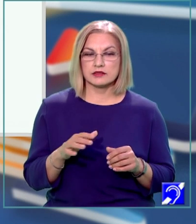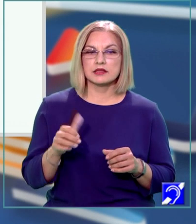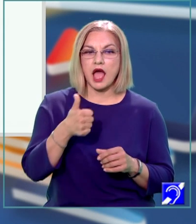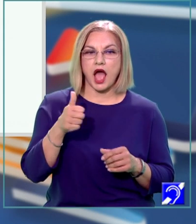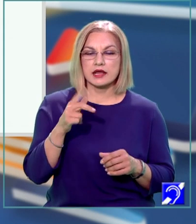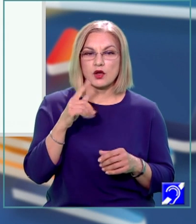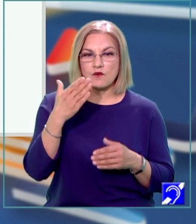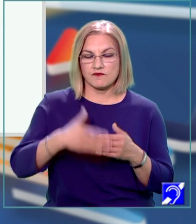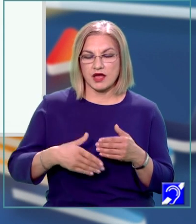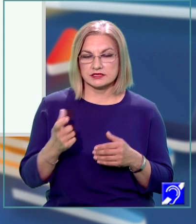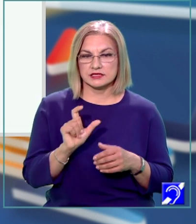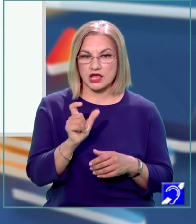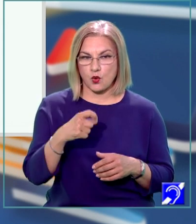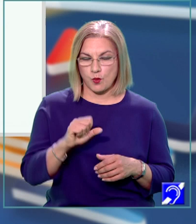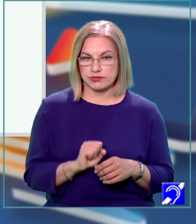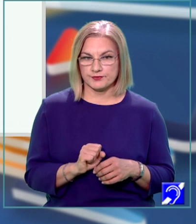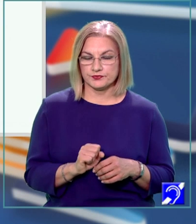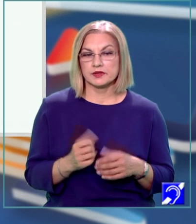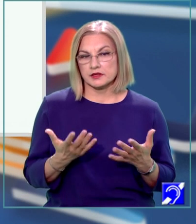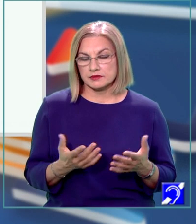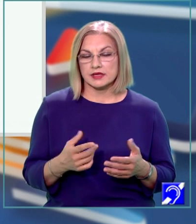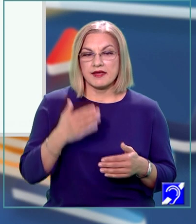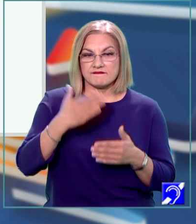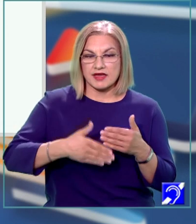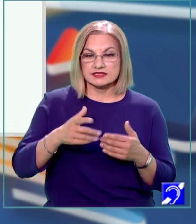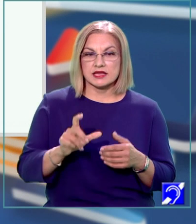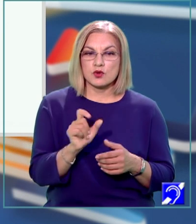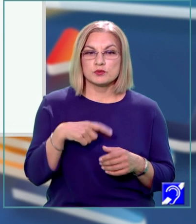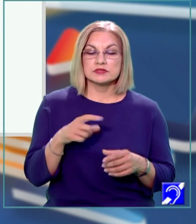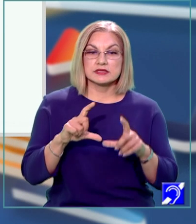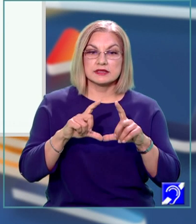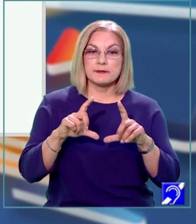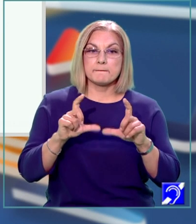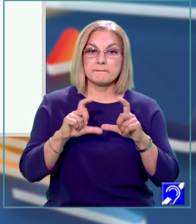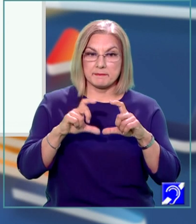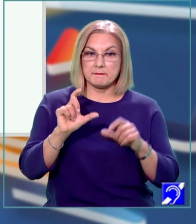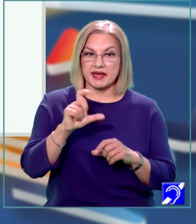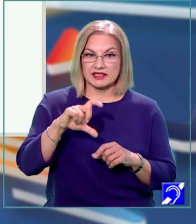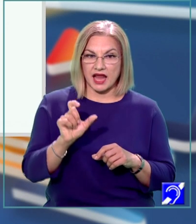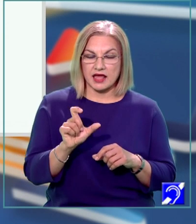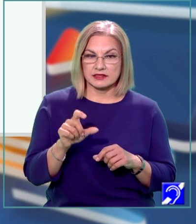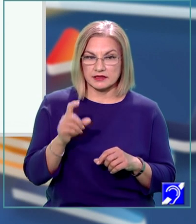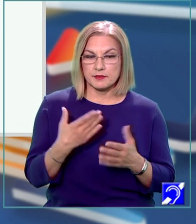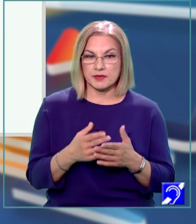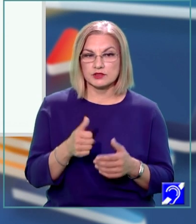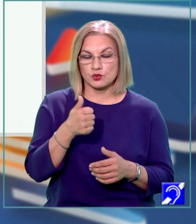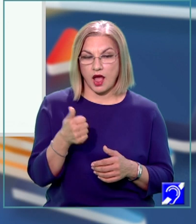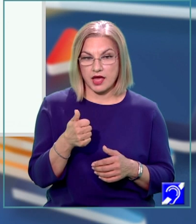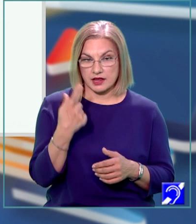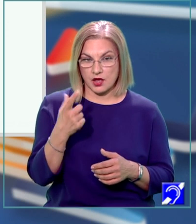cubului, așadar, dat fiind că fețele cubului sunt pătrate, pentru calculul ariei unui pătrat